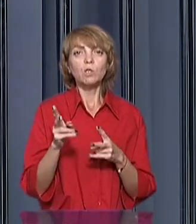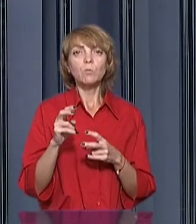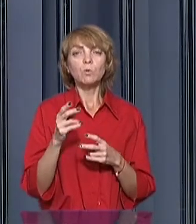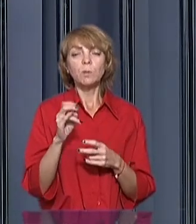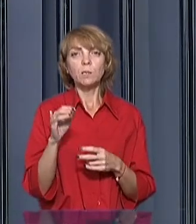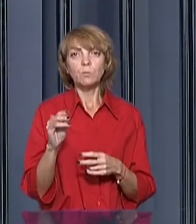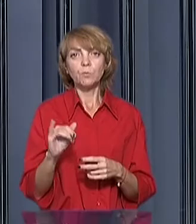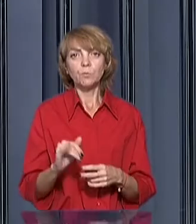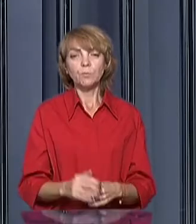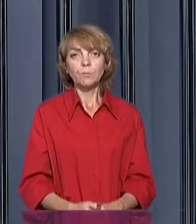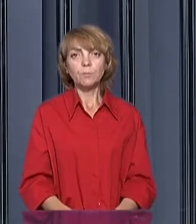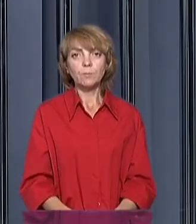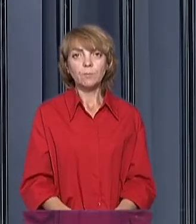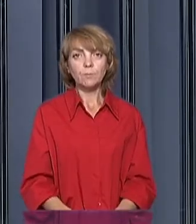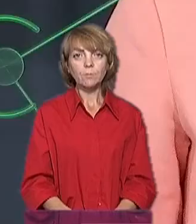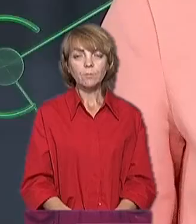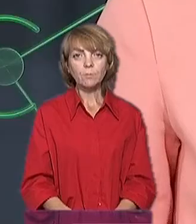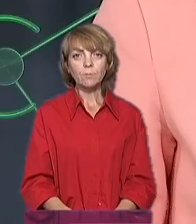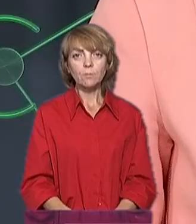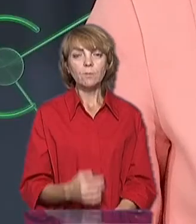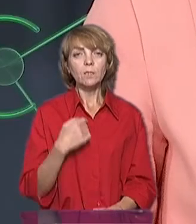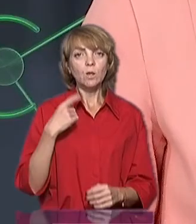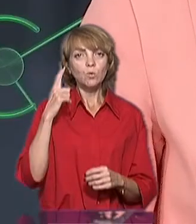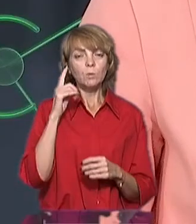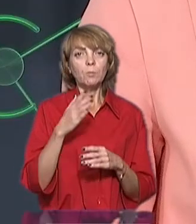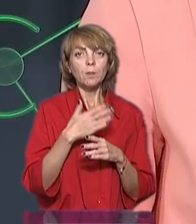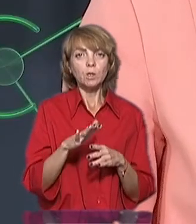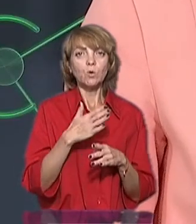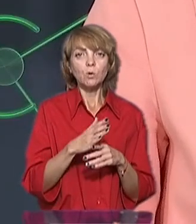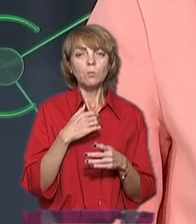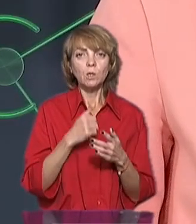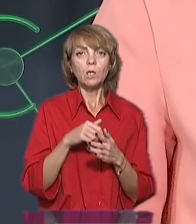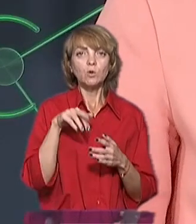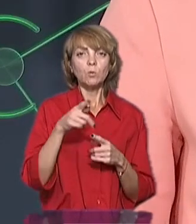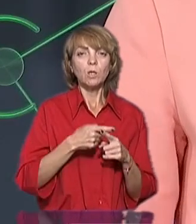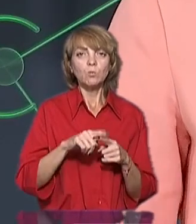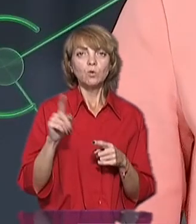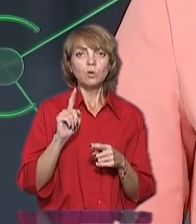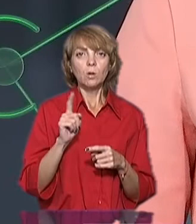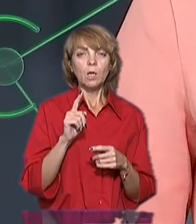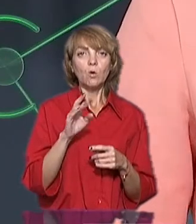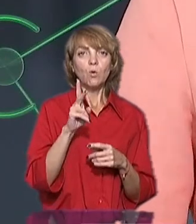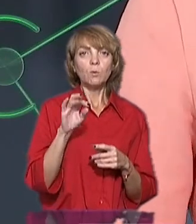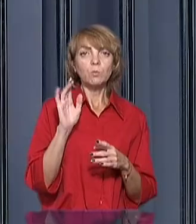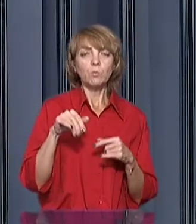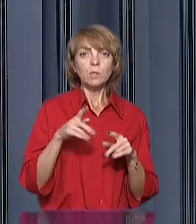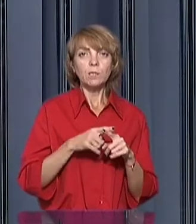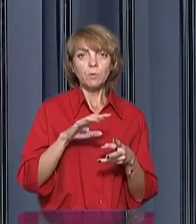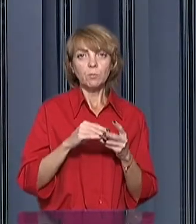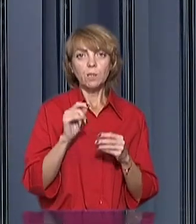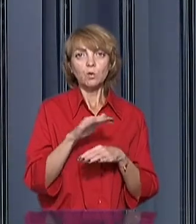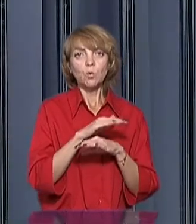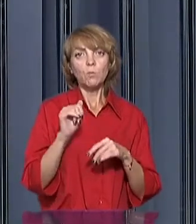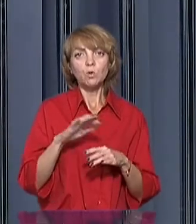принципу. ну, я думаю, потихоньку ми все-таки дійдемо к тому, що потрібно буде комплексно рішати ці проблеми, навіть на